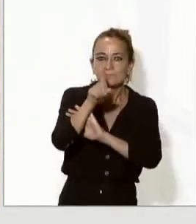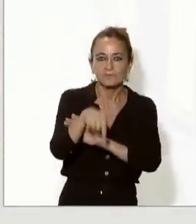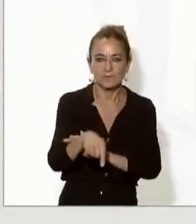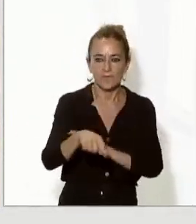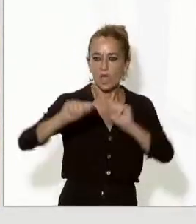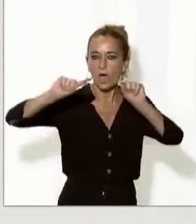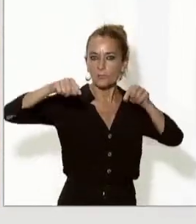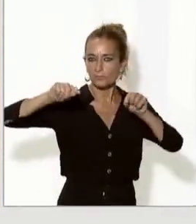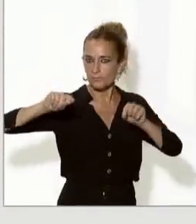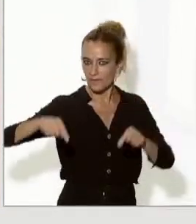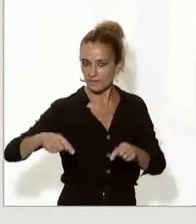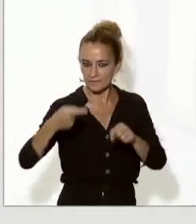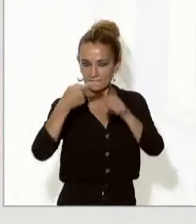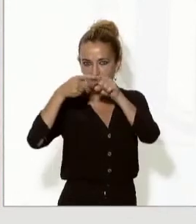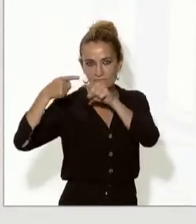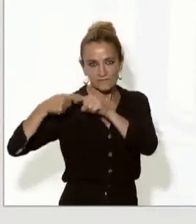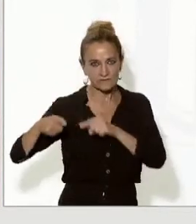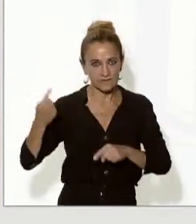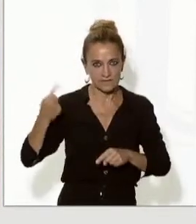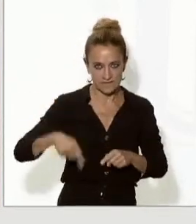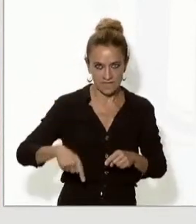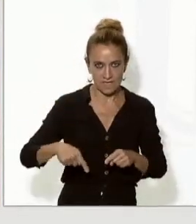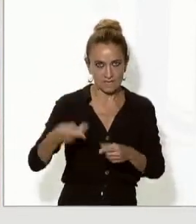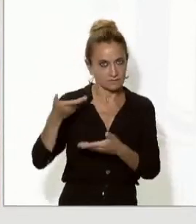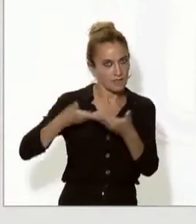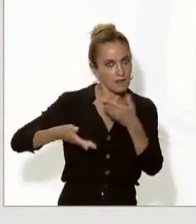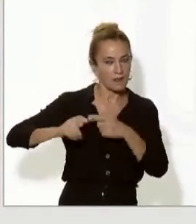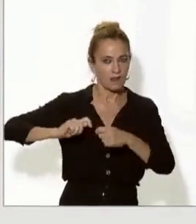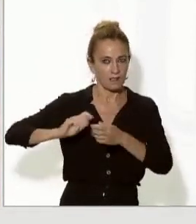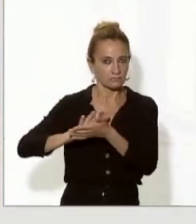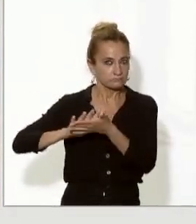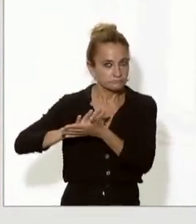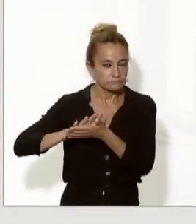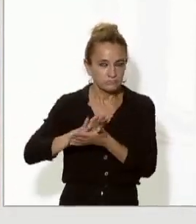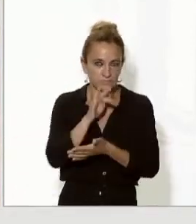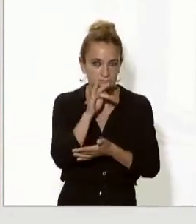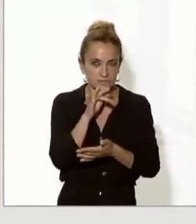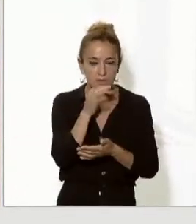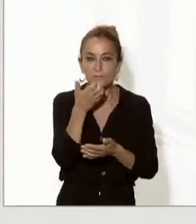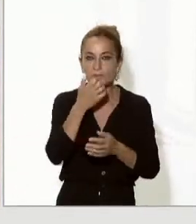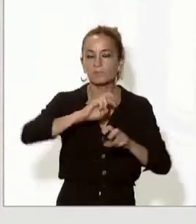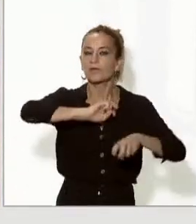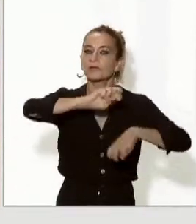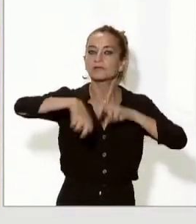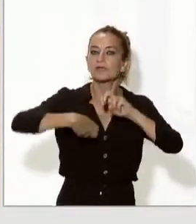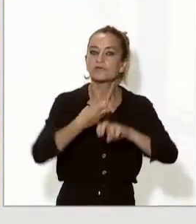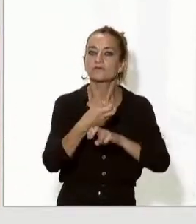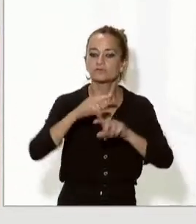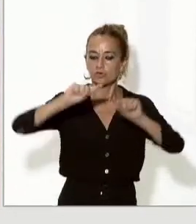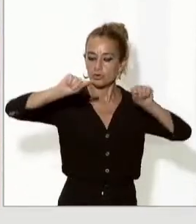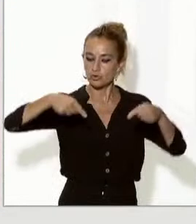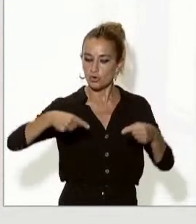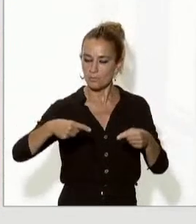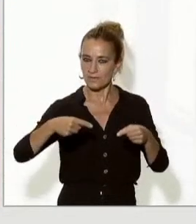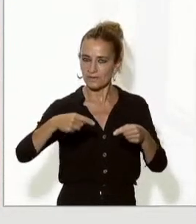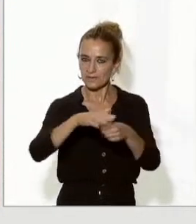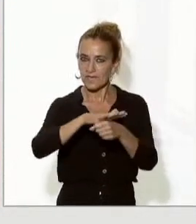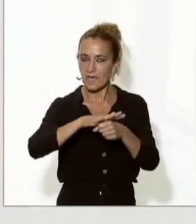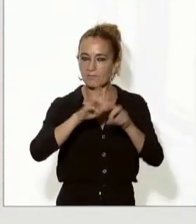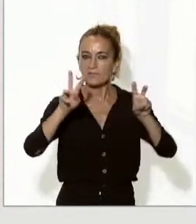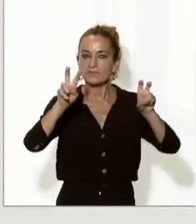que estem negociant i que tenim en curs, una en matèria de reconeixement, una renovació d'un conveni en matèria de reconeixement de titulacions de